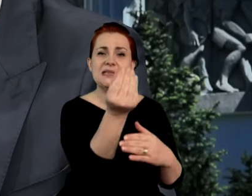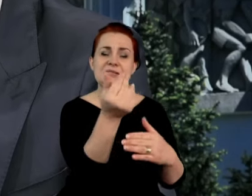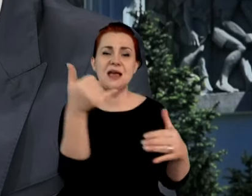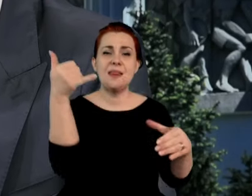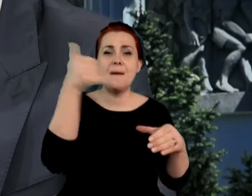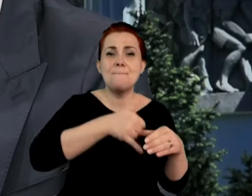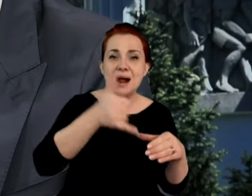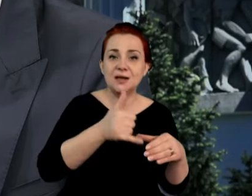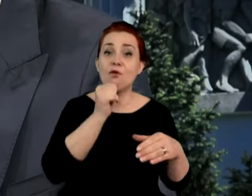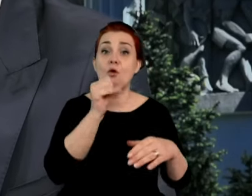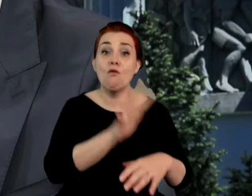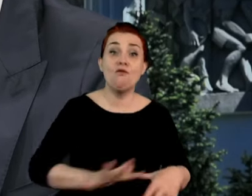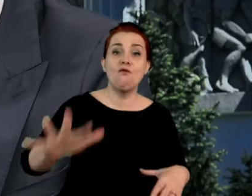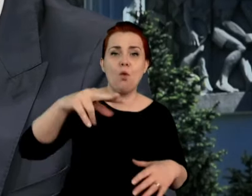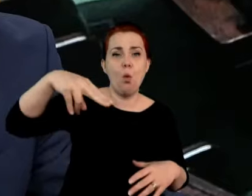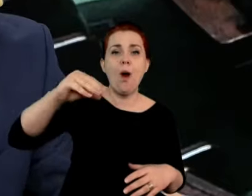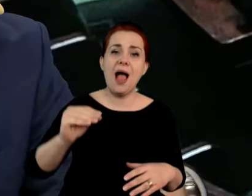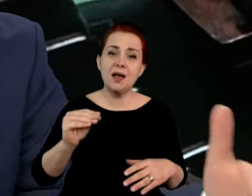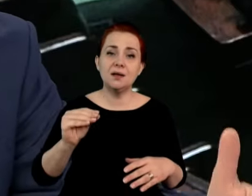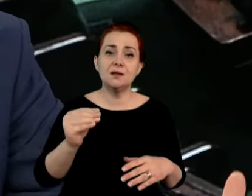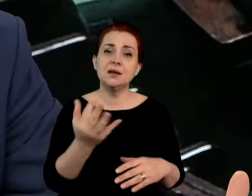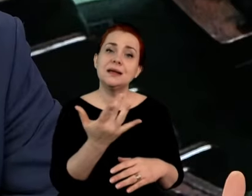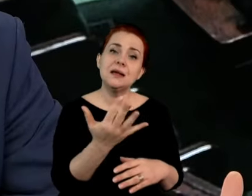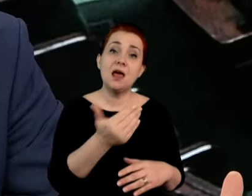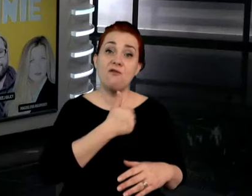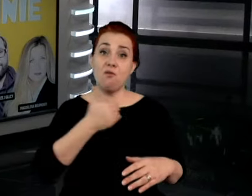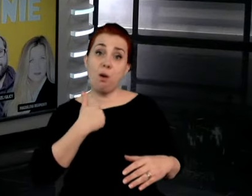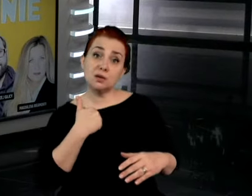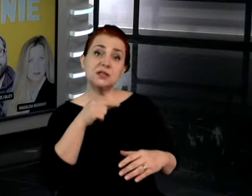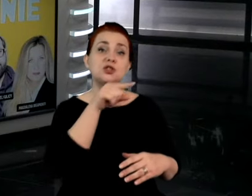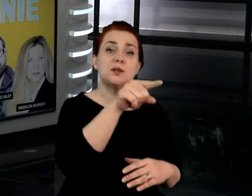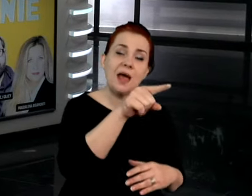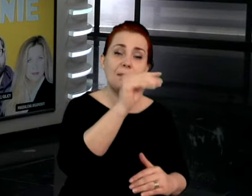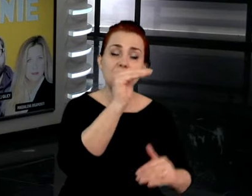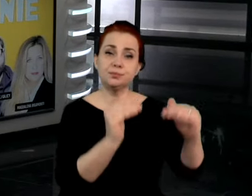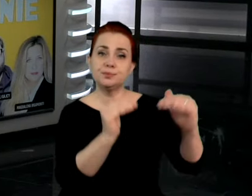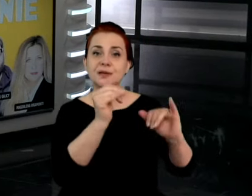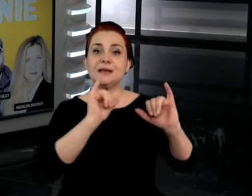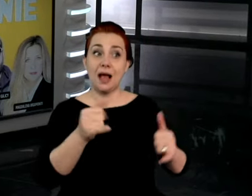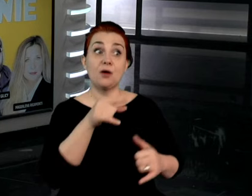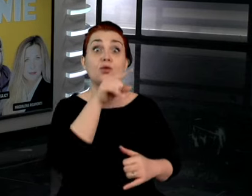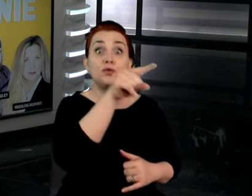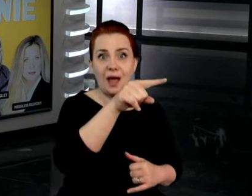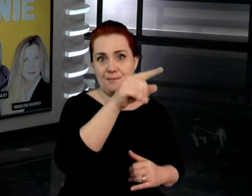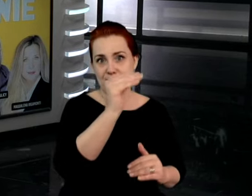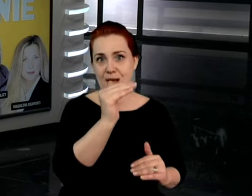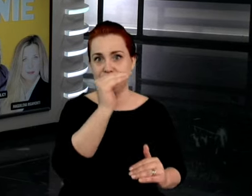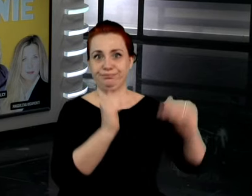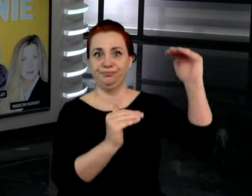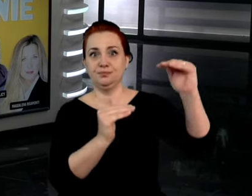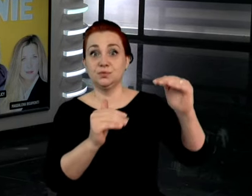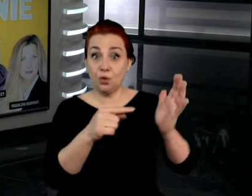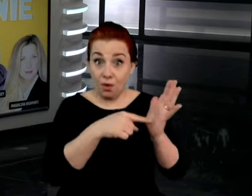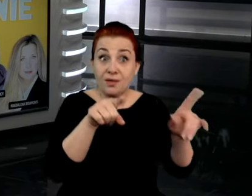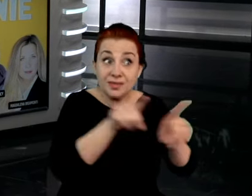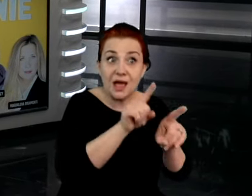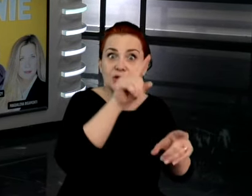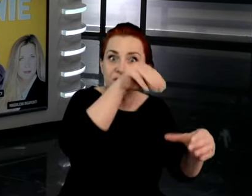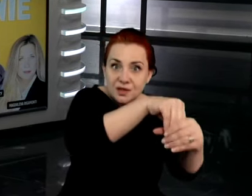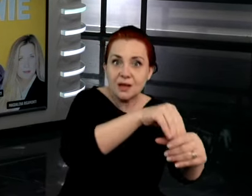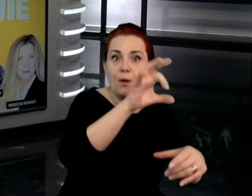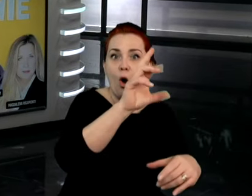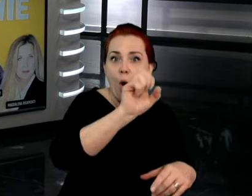są wyższe w Polsce, czy w Unii Europejskiej? W Unii Europejskiej są Właśnie. I panie redaktorze, co w takim razie, też tam Orlen coś powoduje,